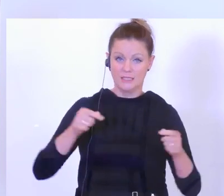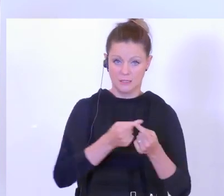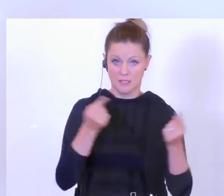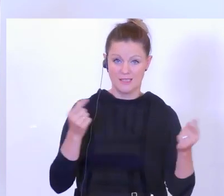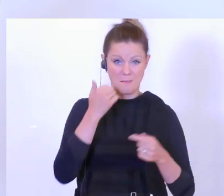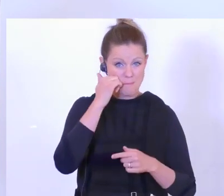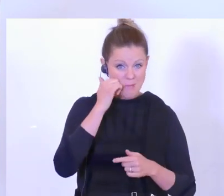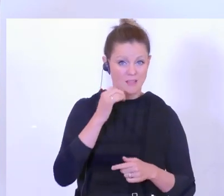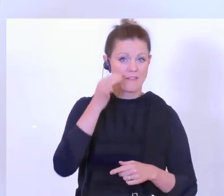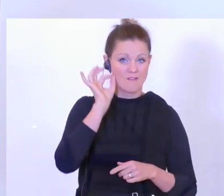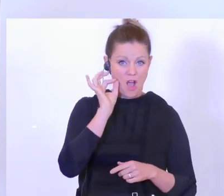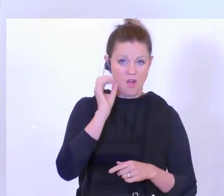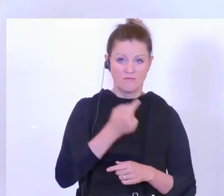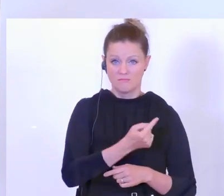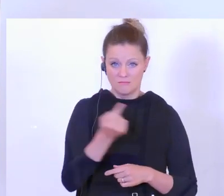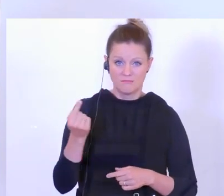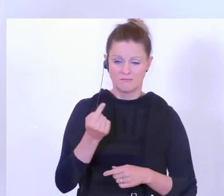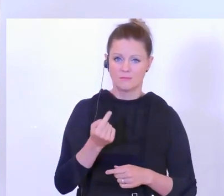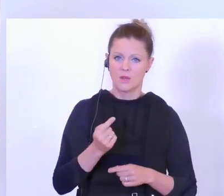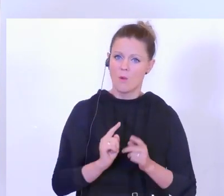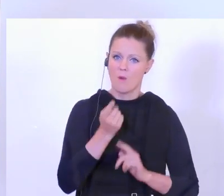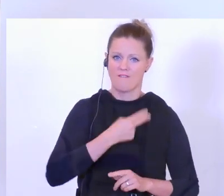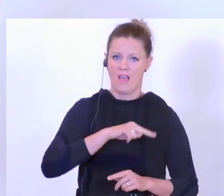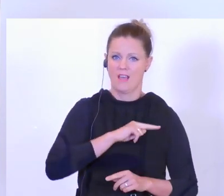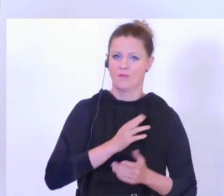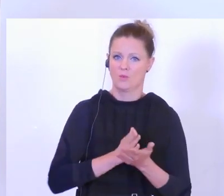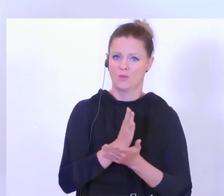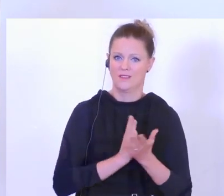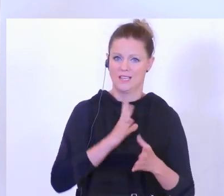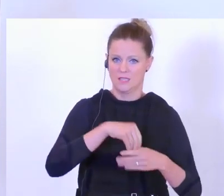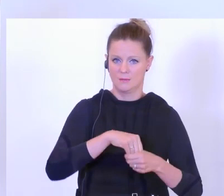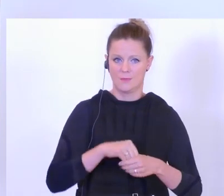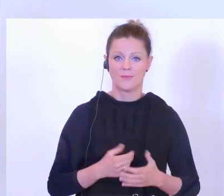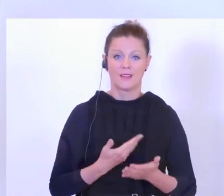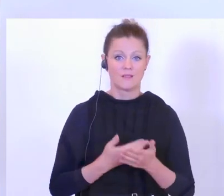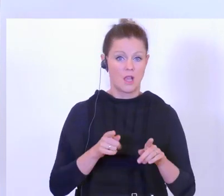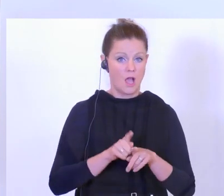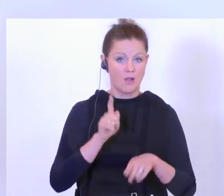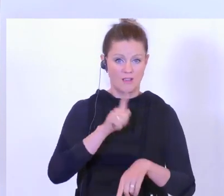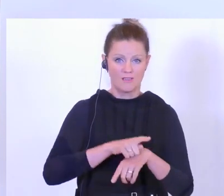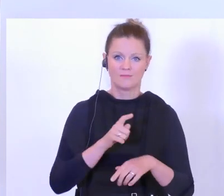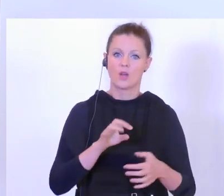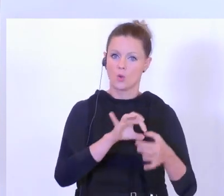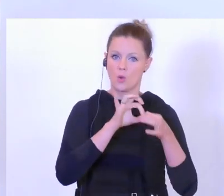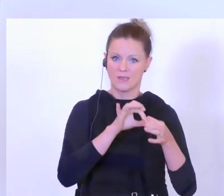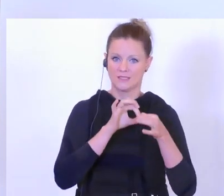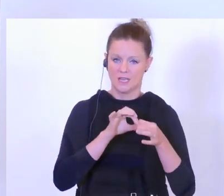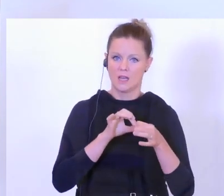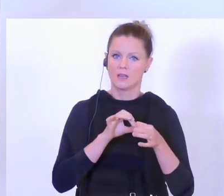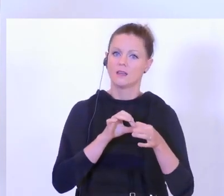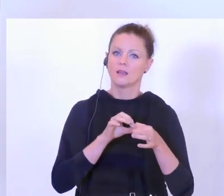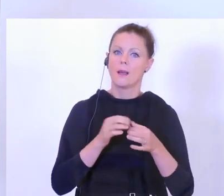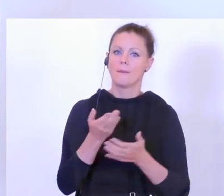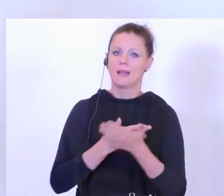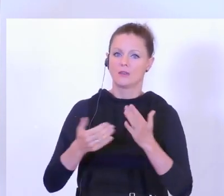im Dienst tragen. Und daher habe ich darüber hinaus veranlasst, dass es eine Kooperation mit dem Bildungsexperten Daniel Landau